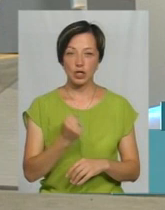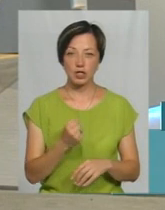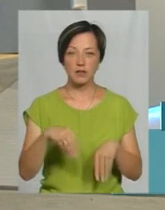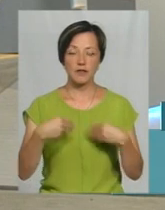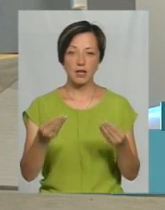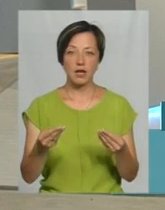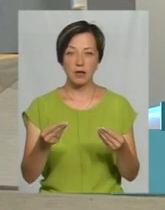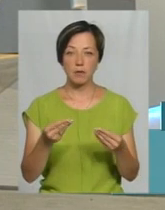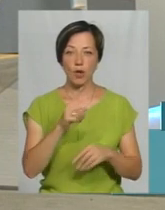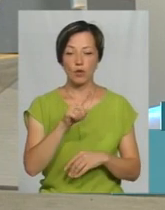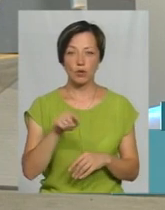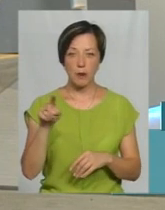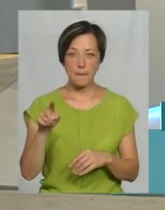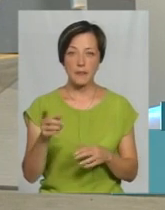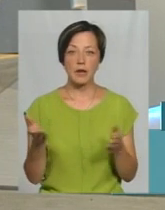видаємо номер,